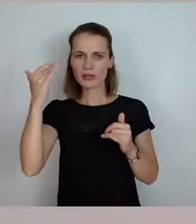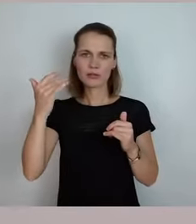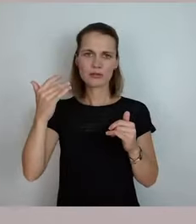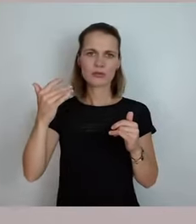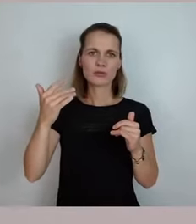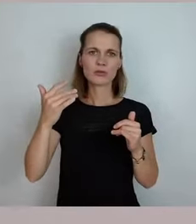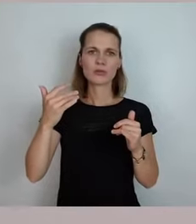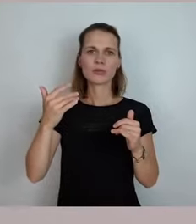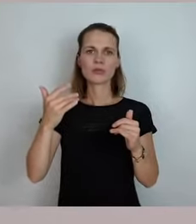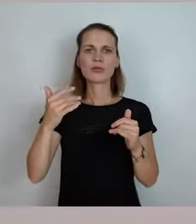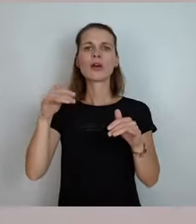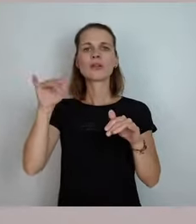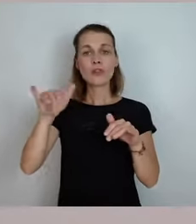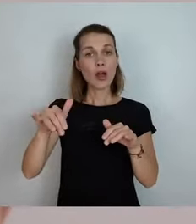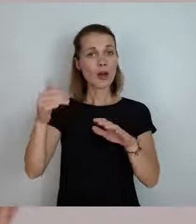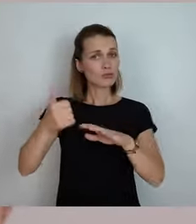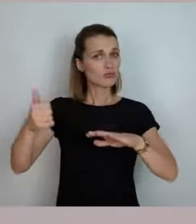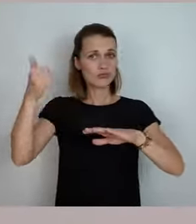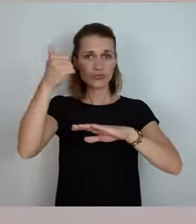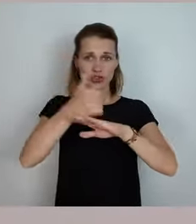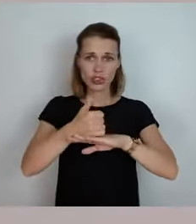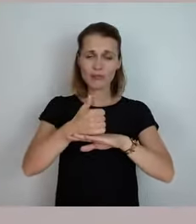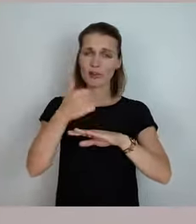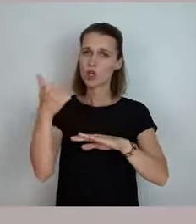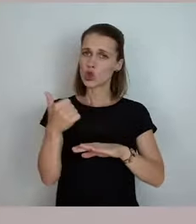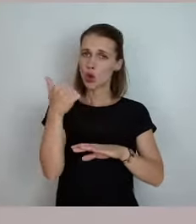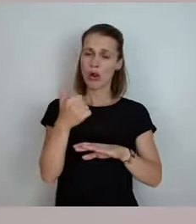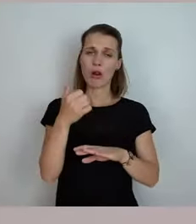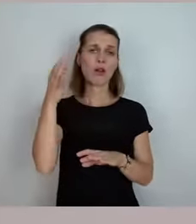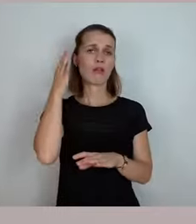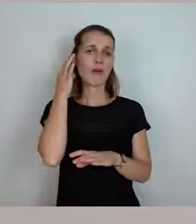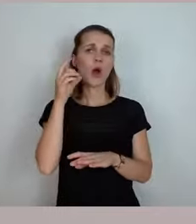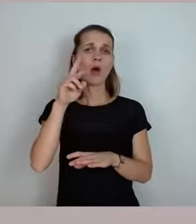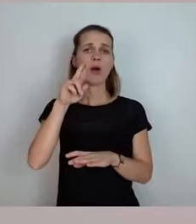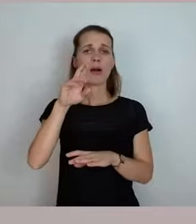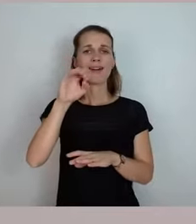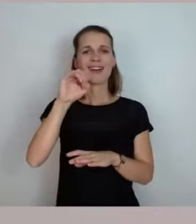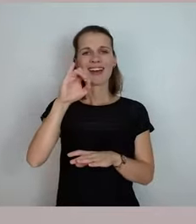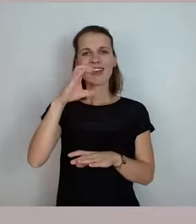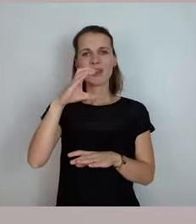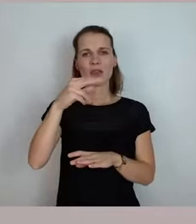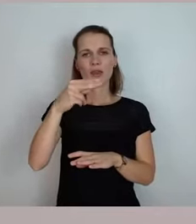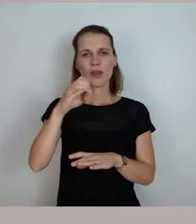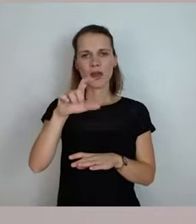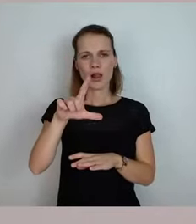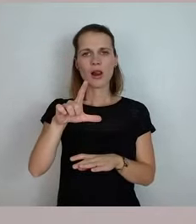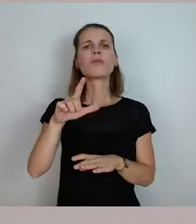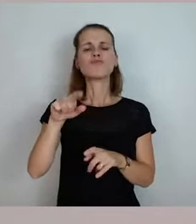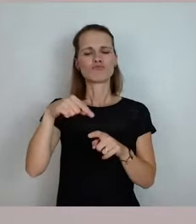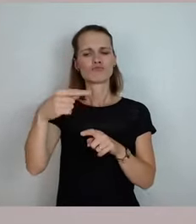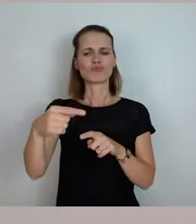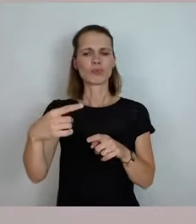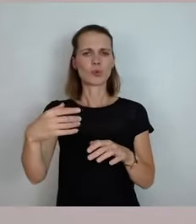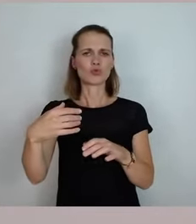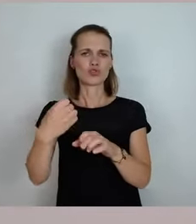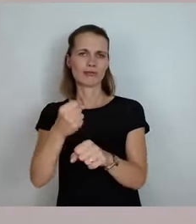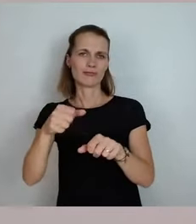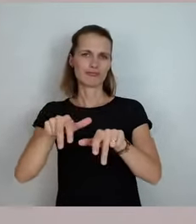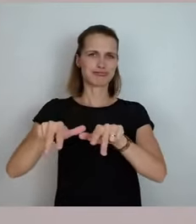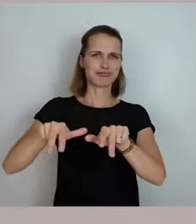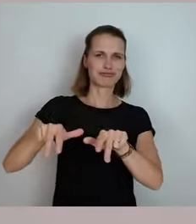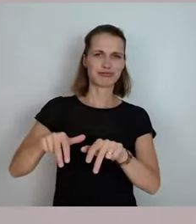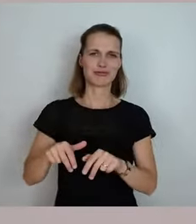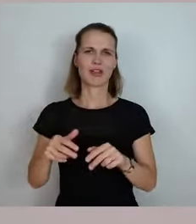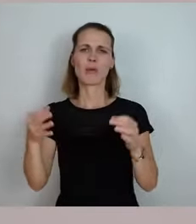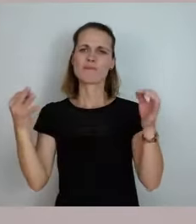Chefin da, die Frau Reichel und dann werden Sie sehen, kriegen wir auch noch das hin. Braucht mal ein bisschen